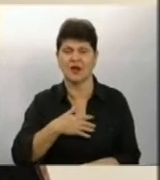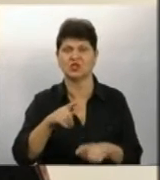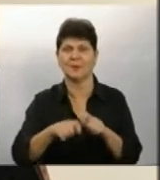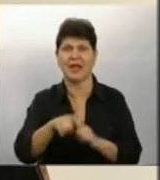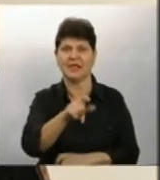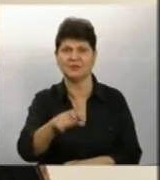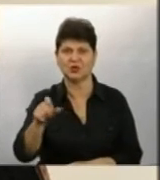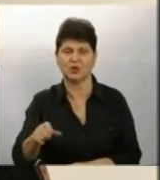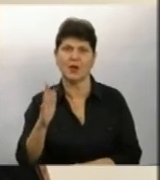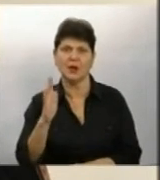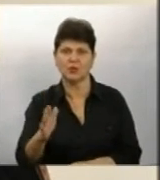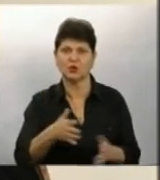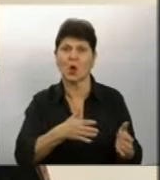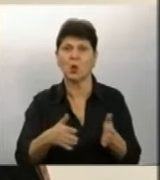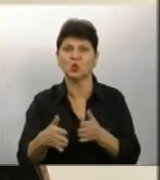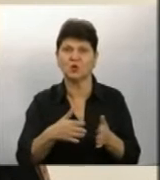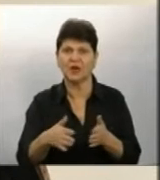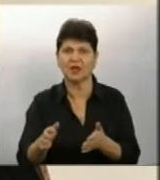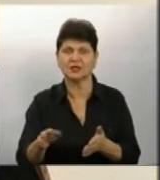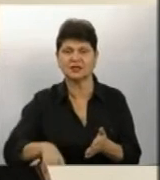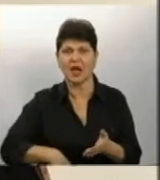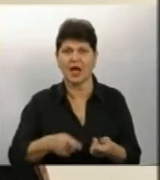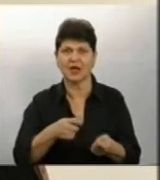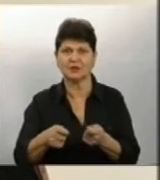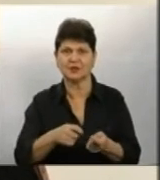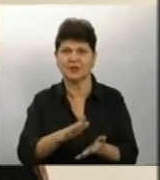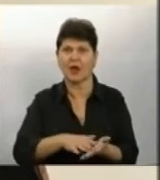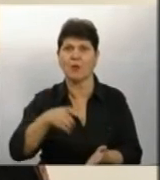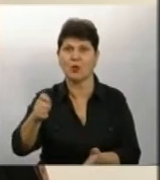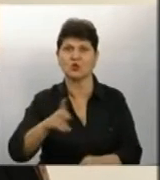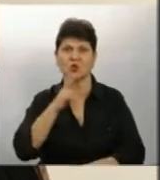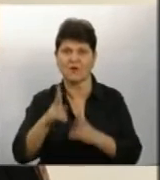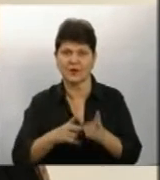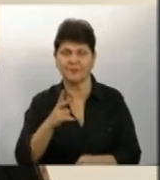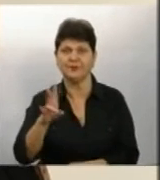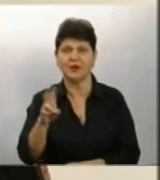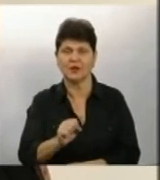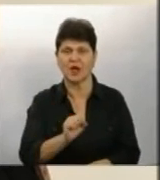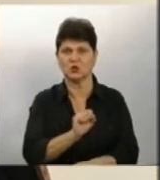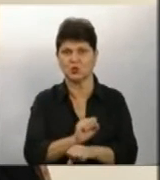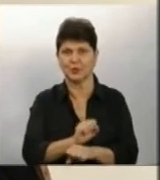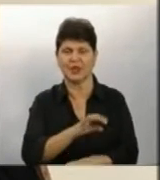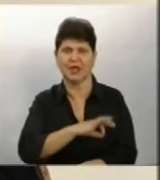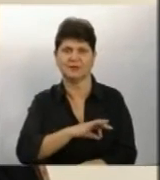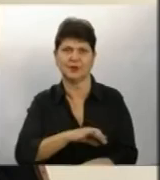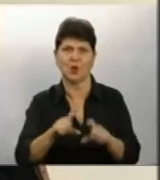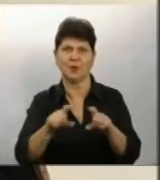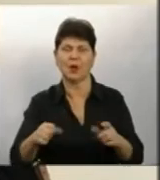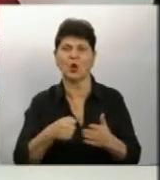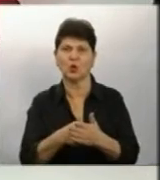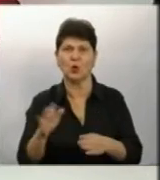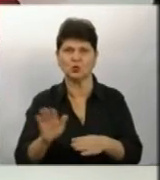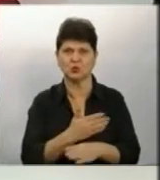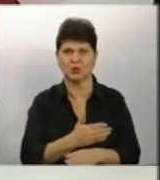інспекторами будуть готуватися адміністративні позови на зупинення експлуатації об'єктів до осунення